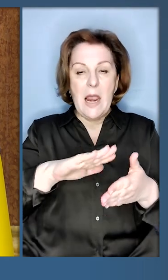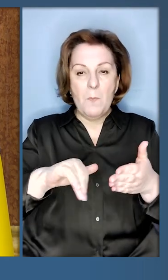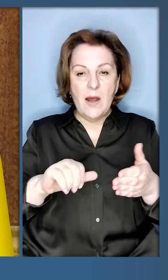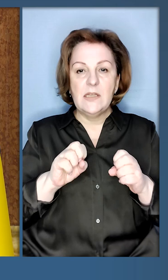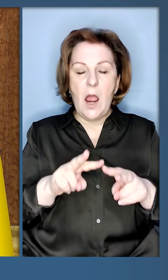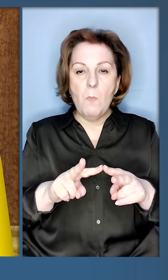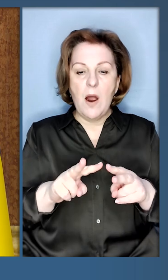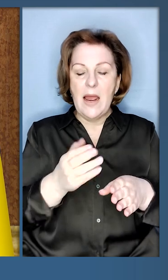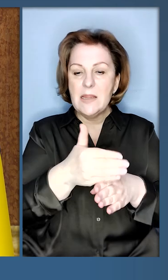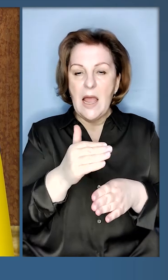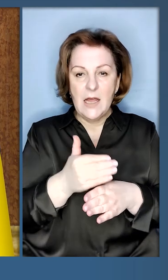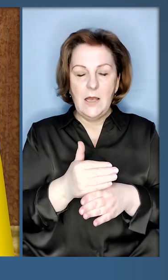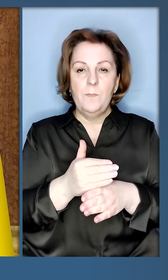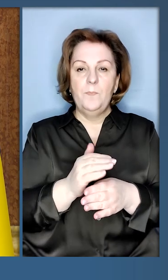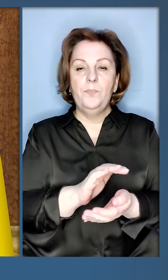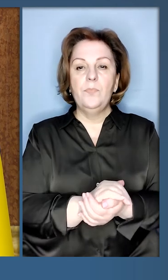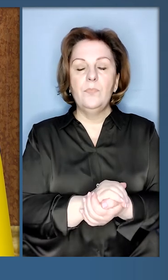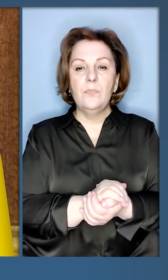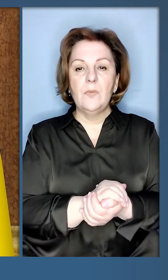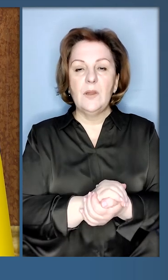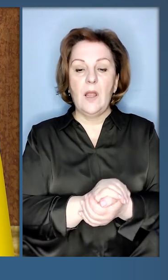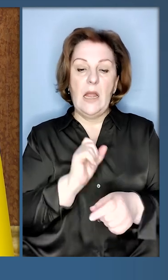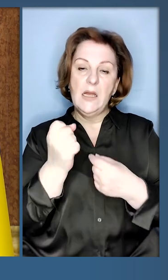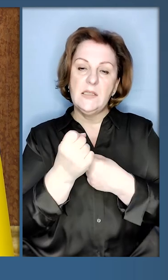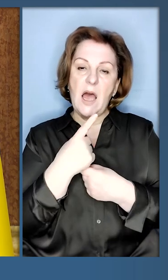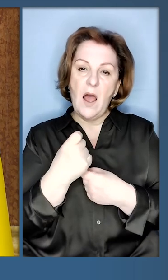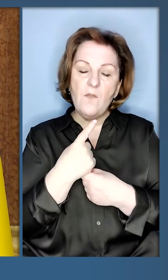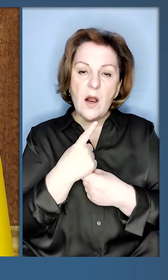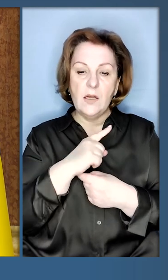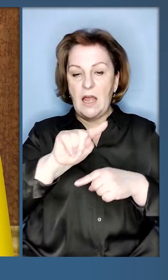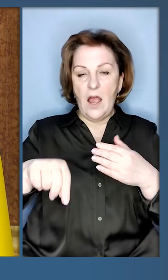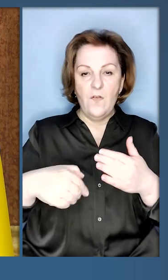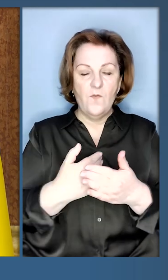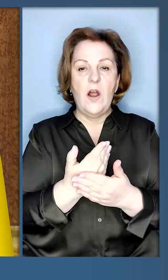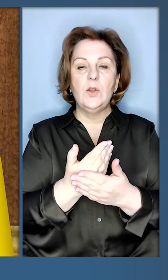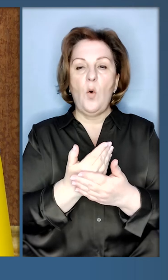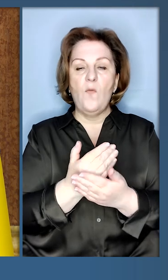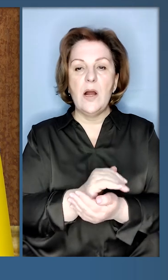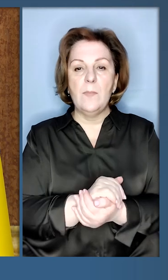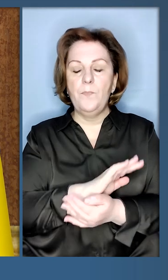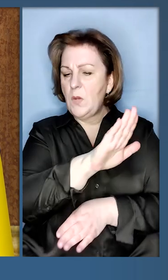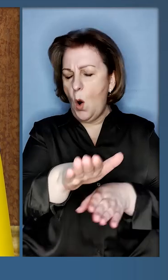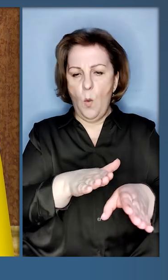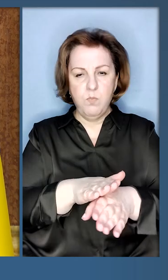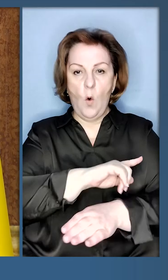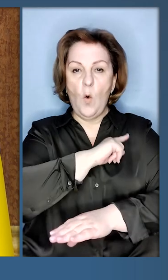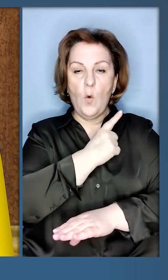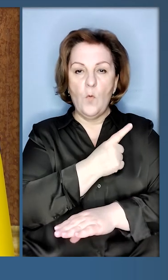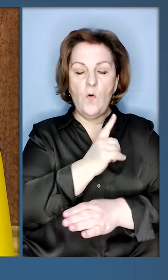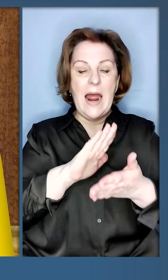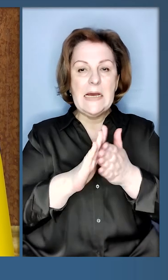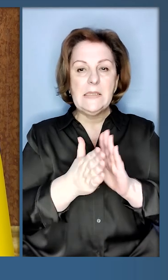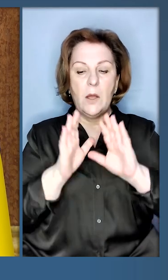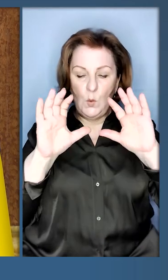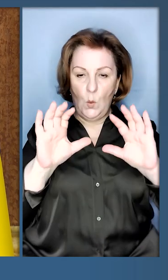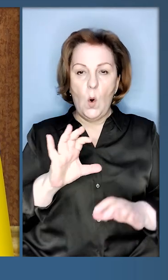елементи, завдання відновити повну силу статуту